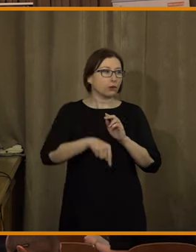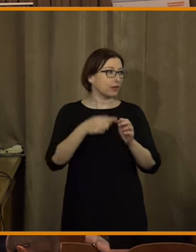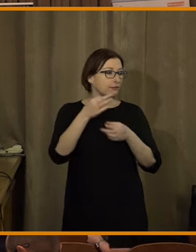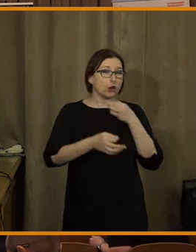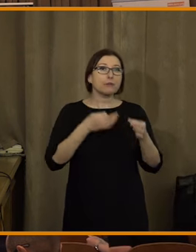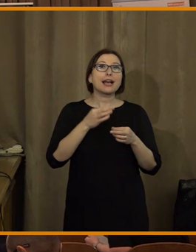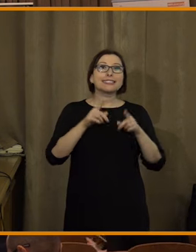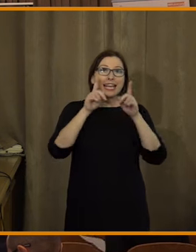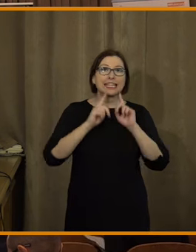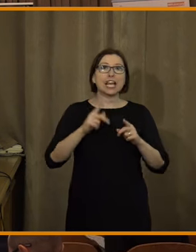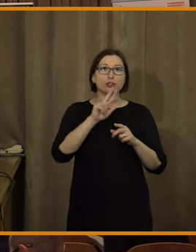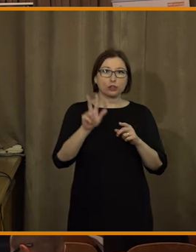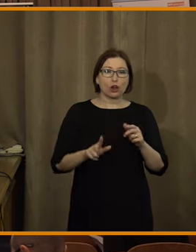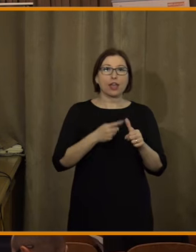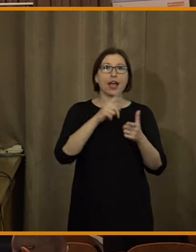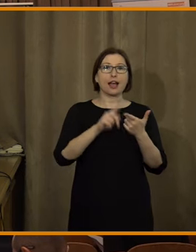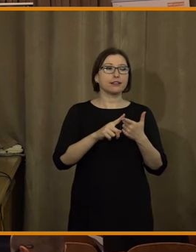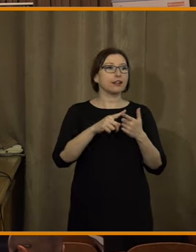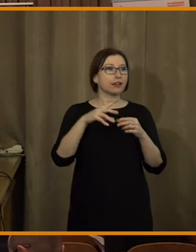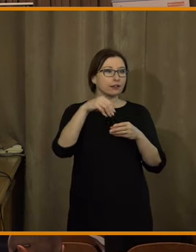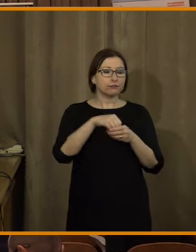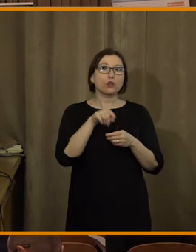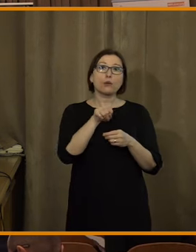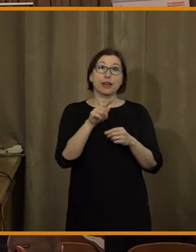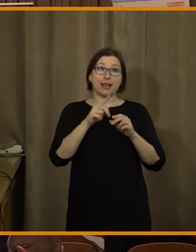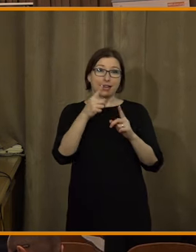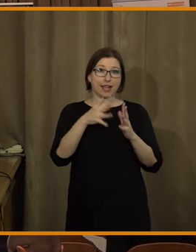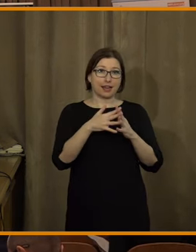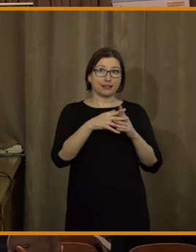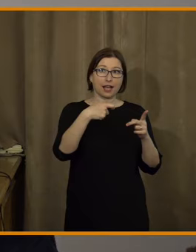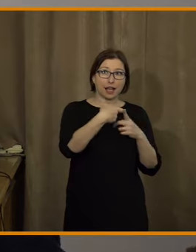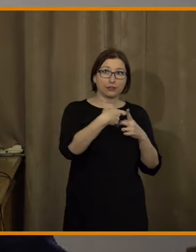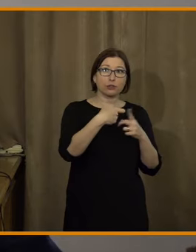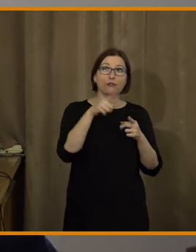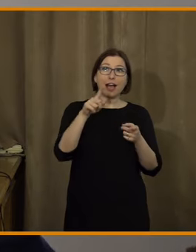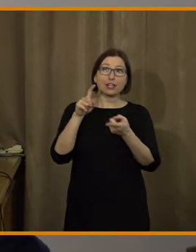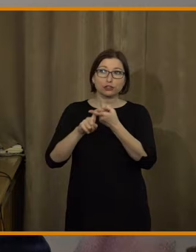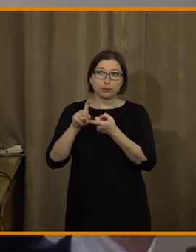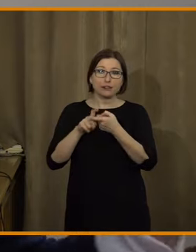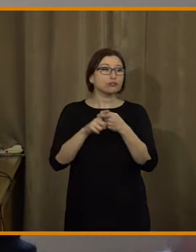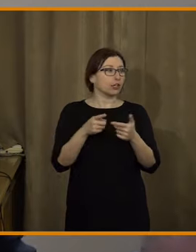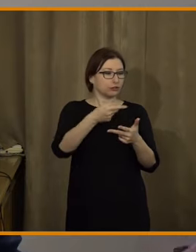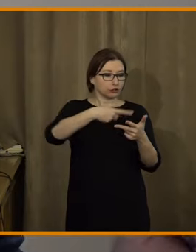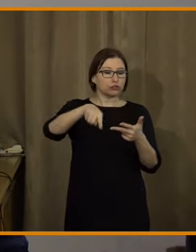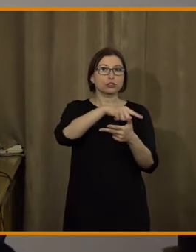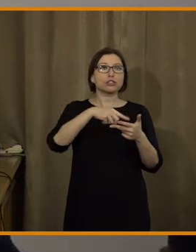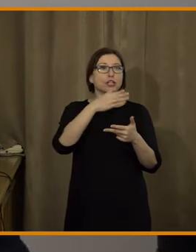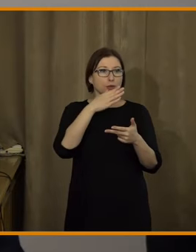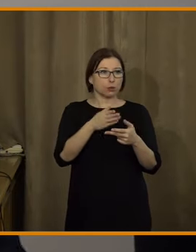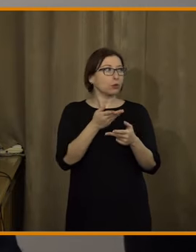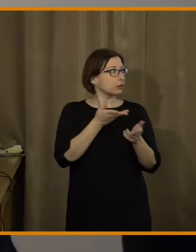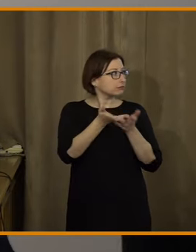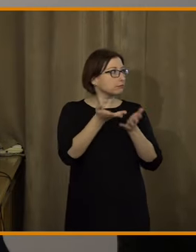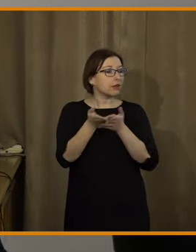Trojánek, Báraštička jako projektová manažérka týmu a Renata Kaňková jsou vám k dispozici. A tady v sále máte